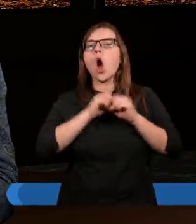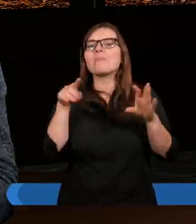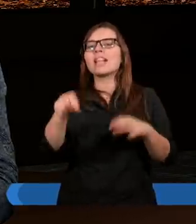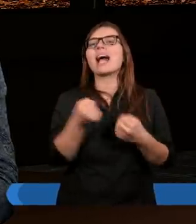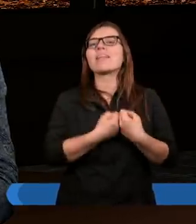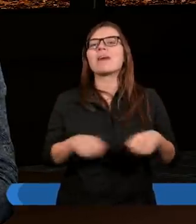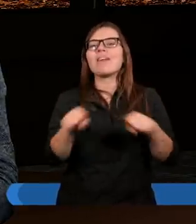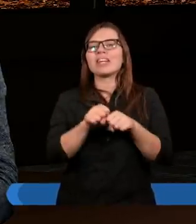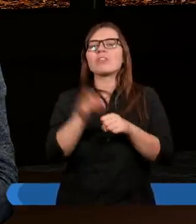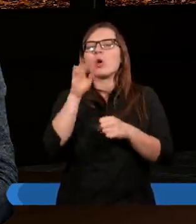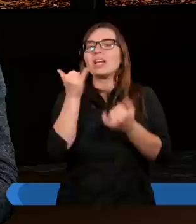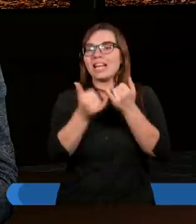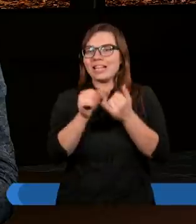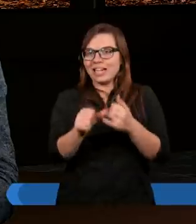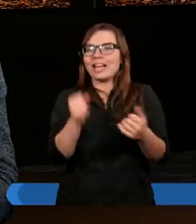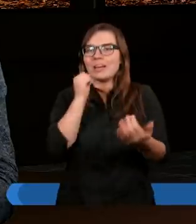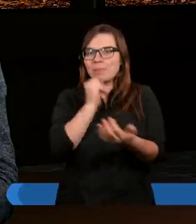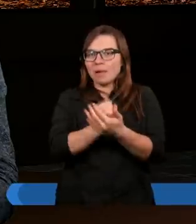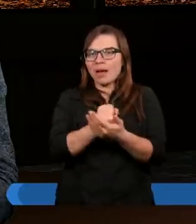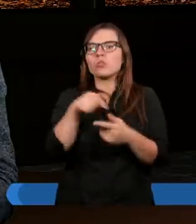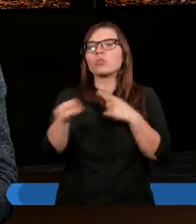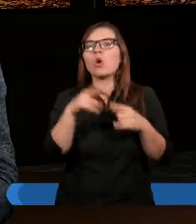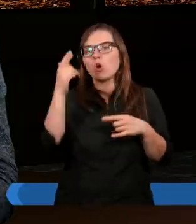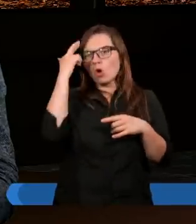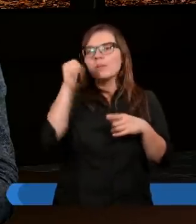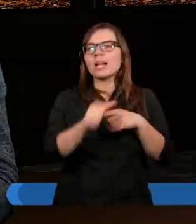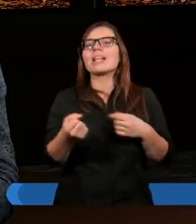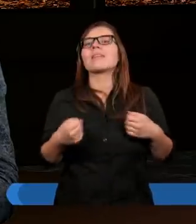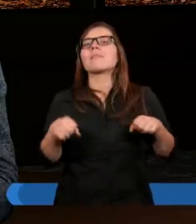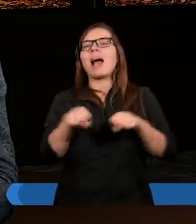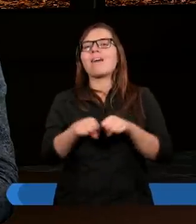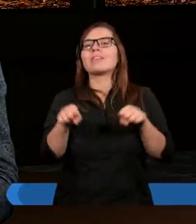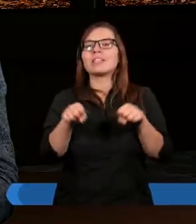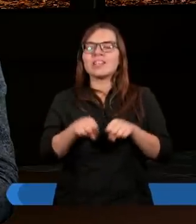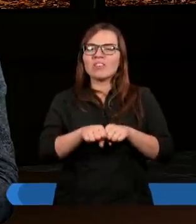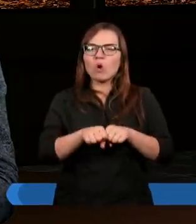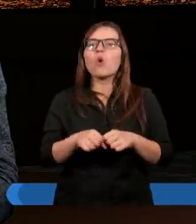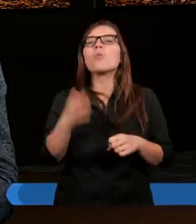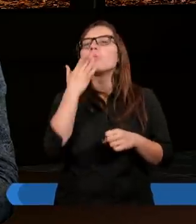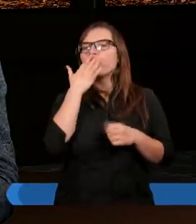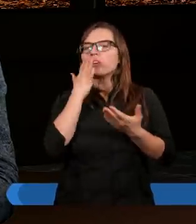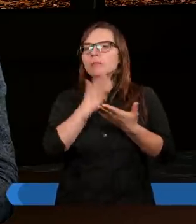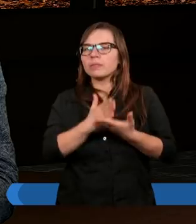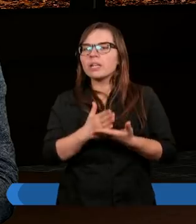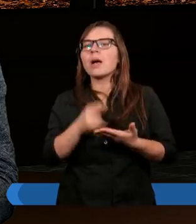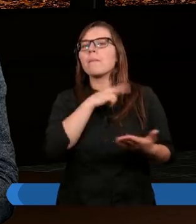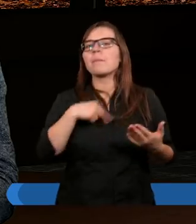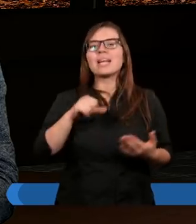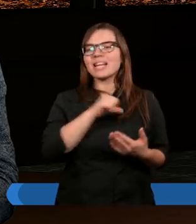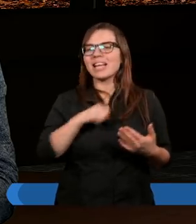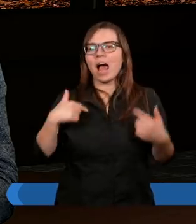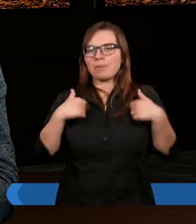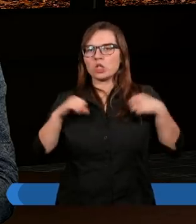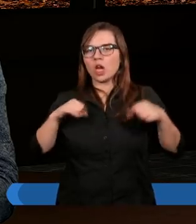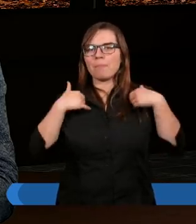sprawiedliwość Boża. Bo jeżeli jest prawo, to rozumiemy, że jest sprawiedliwość. I tak jak już mówiliśmy, my sami siebie